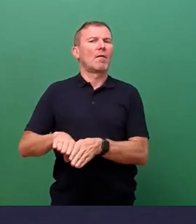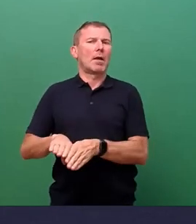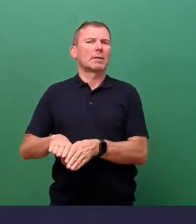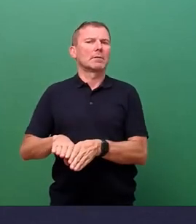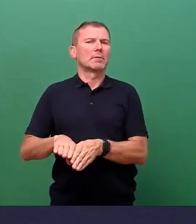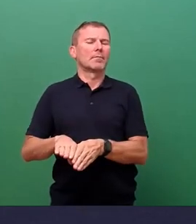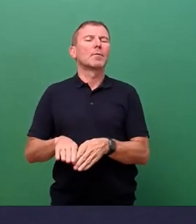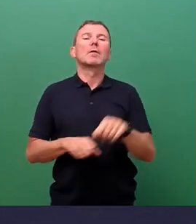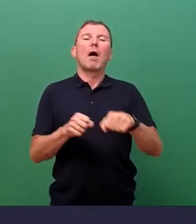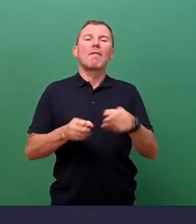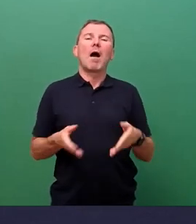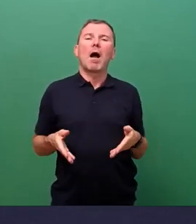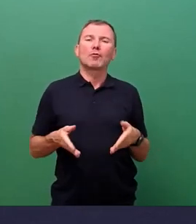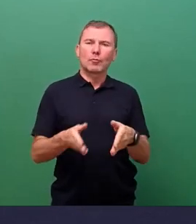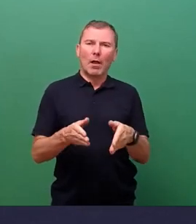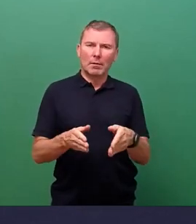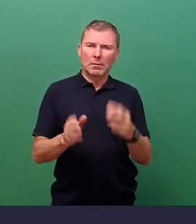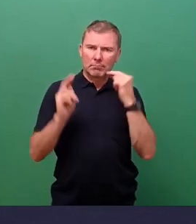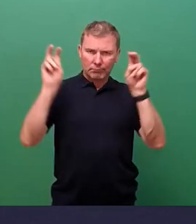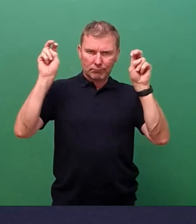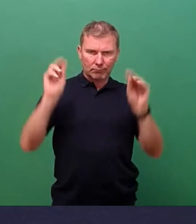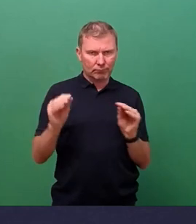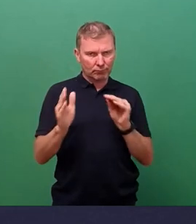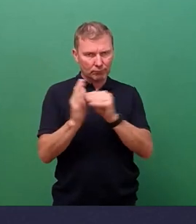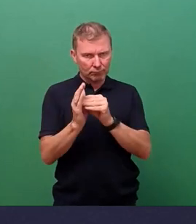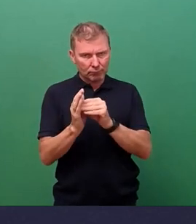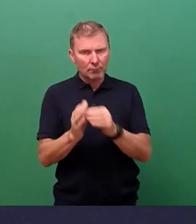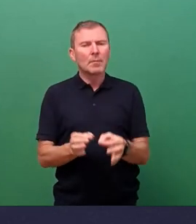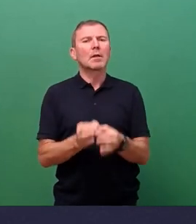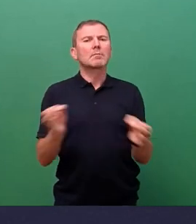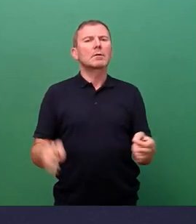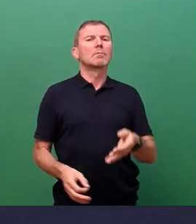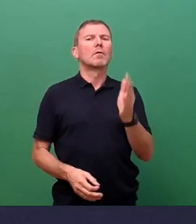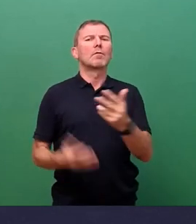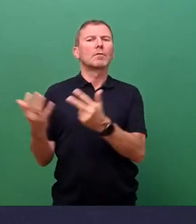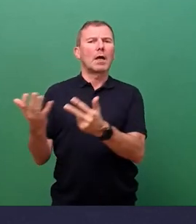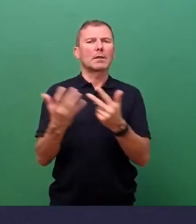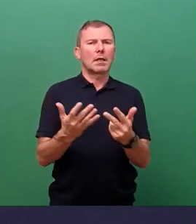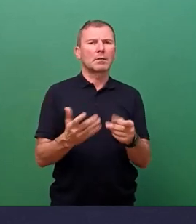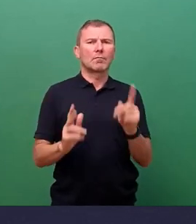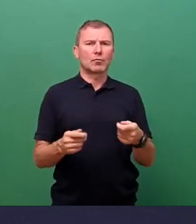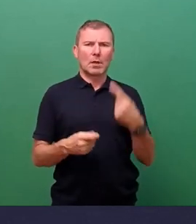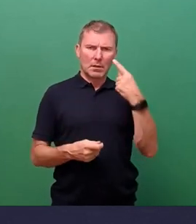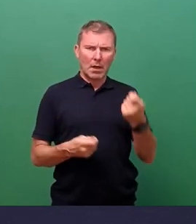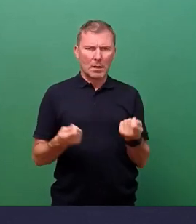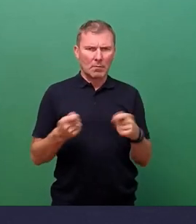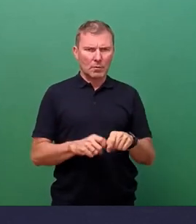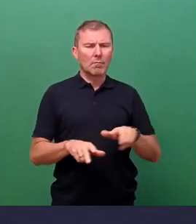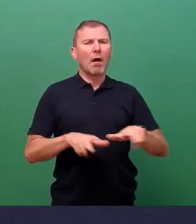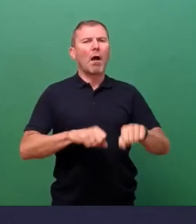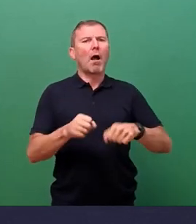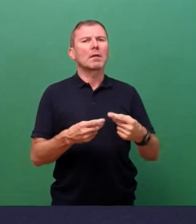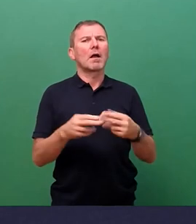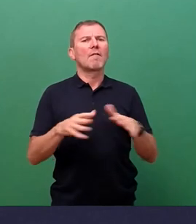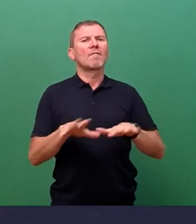Fahrradstraße ist die Maßnahme 588, das vom Stadtrat beschlossene Radverkehrskonzept, die damit umgesetzt